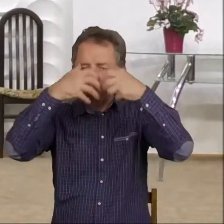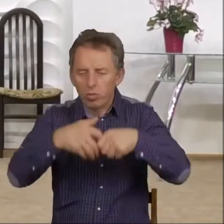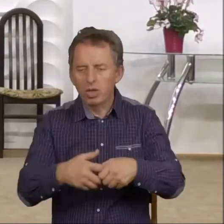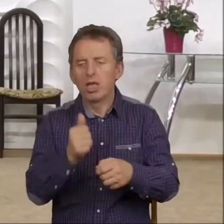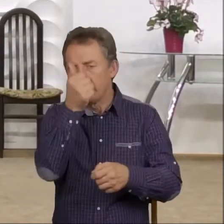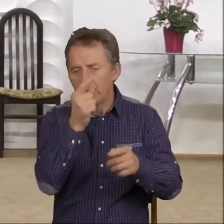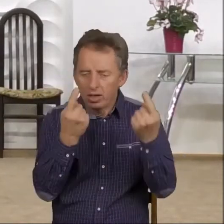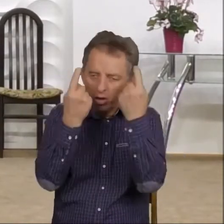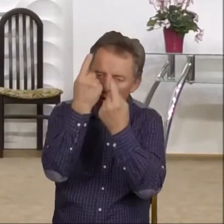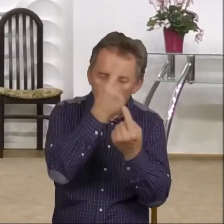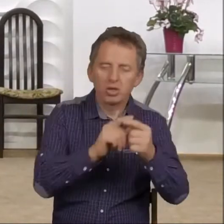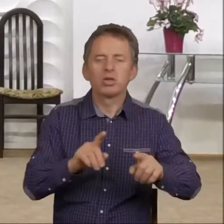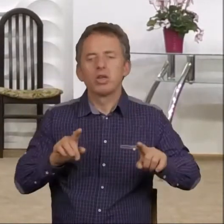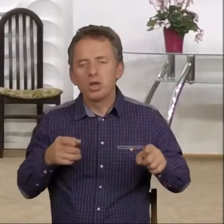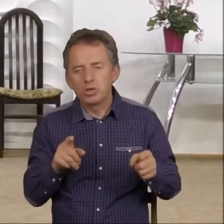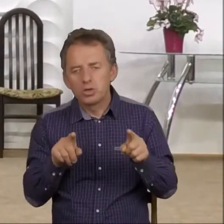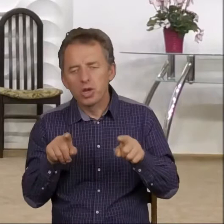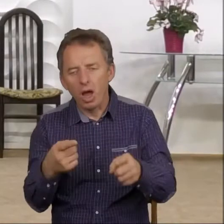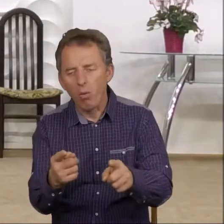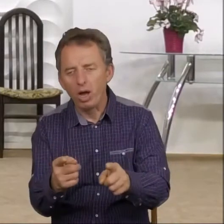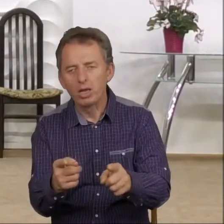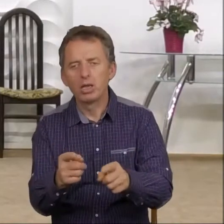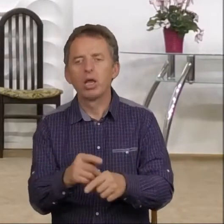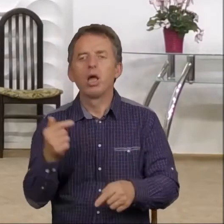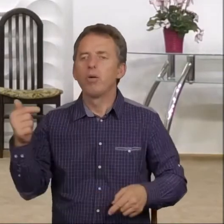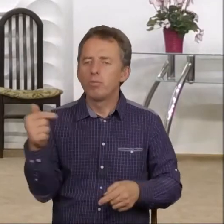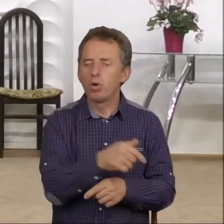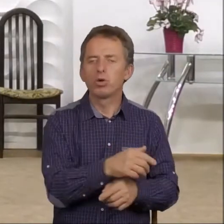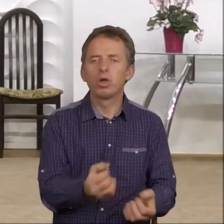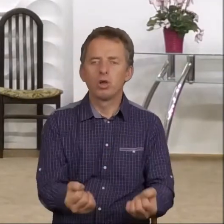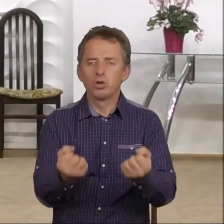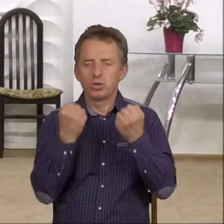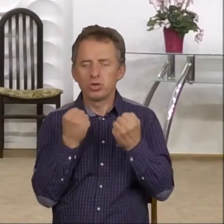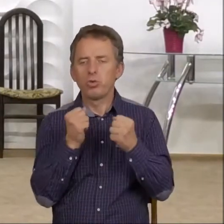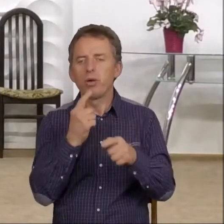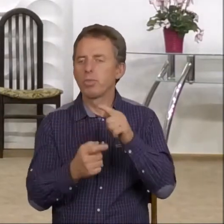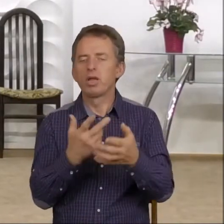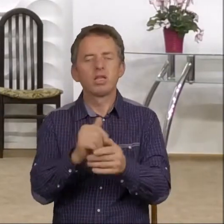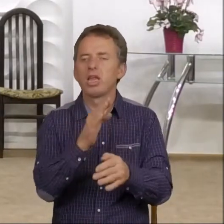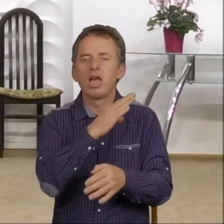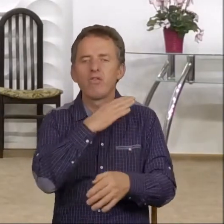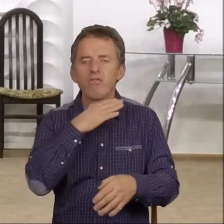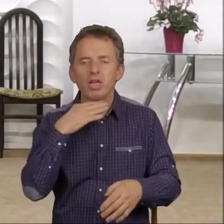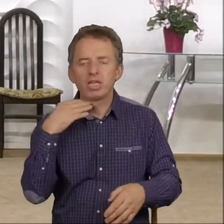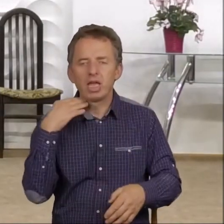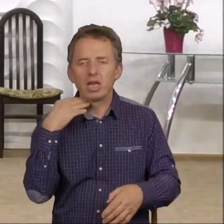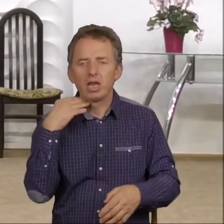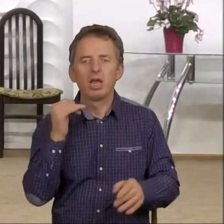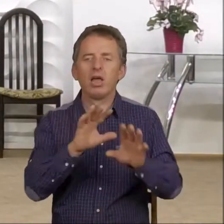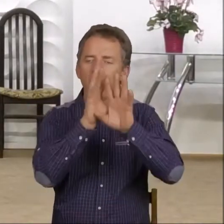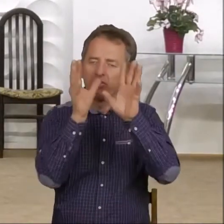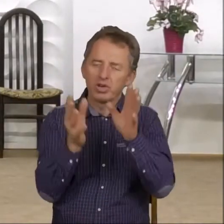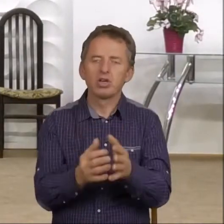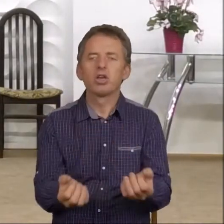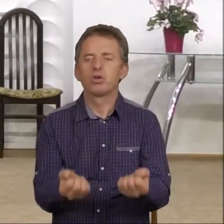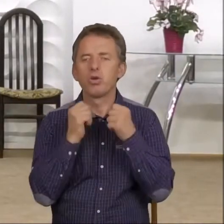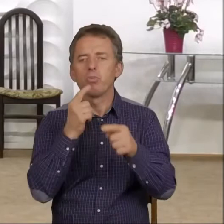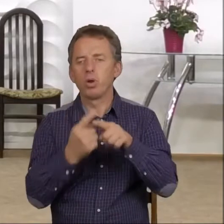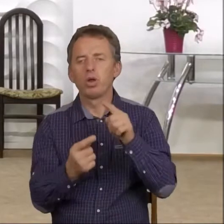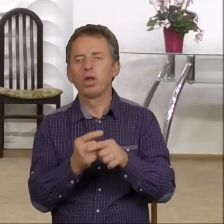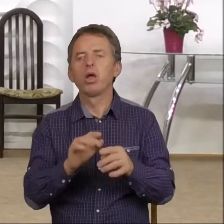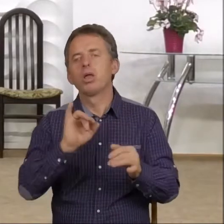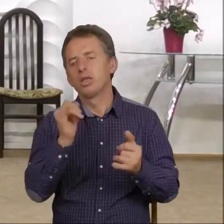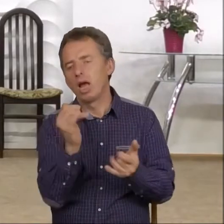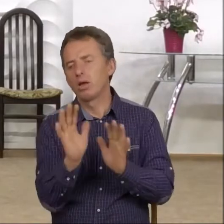jednomyślnie działać. To siły polityczne nie wystarczą. Ponieważ wszystkie siły polityczne są w